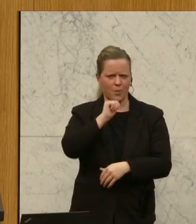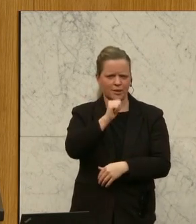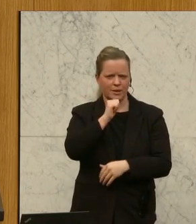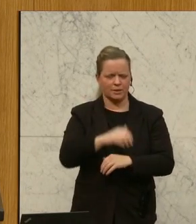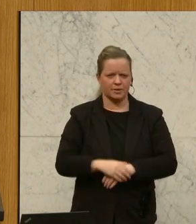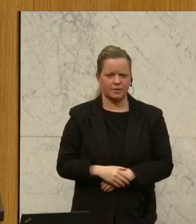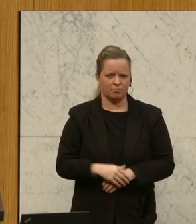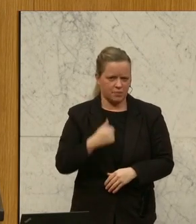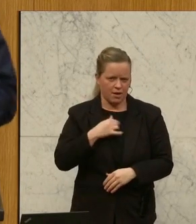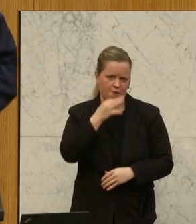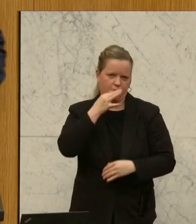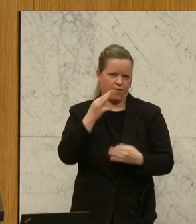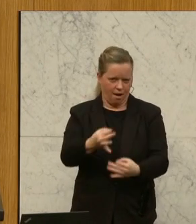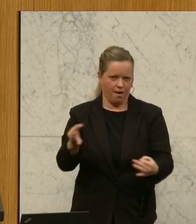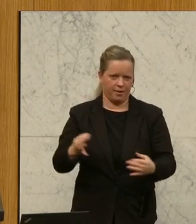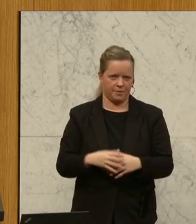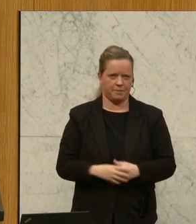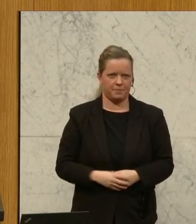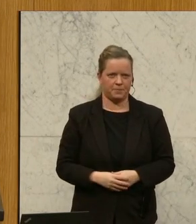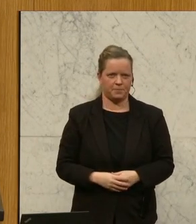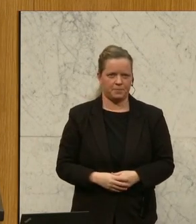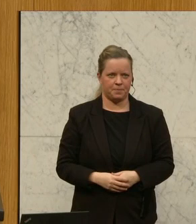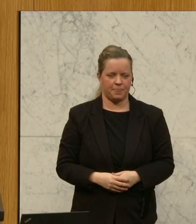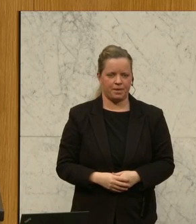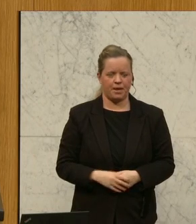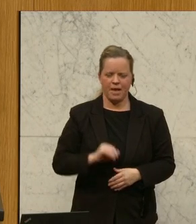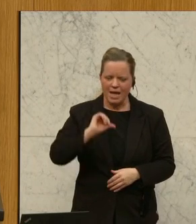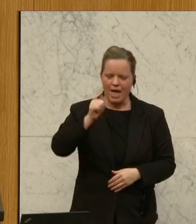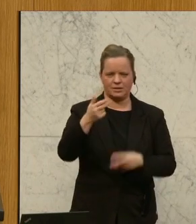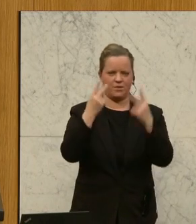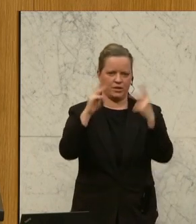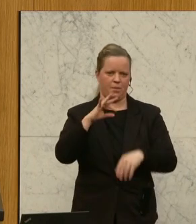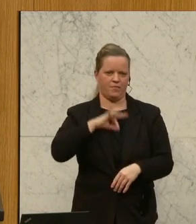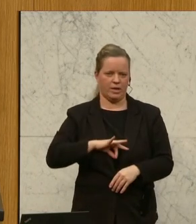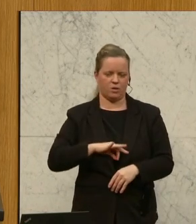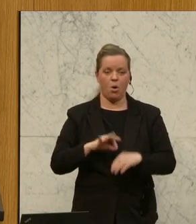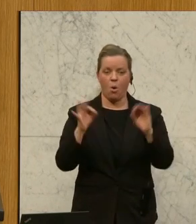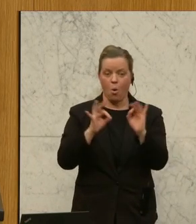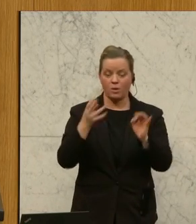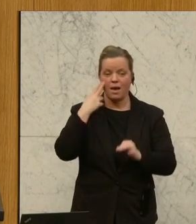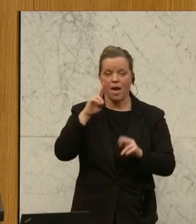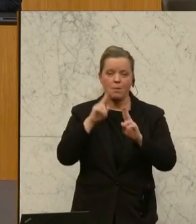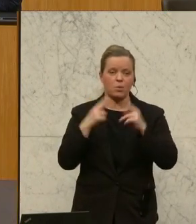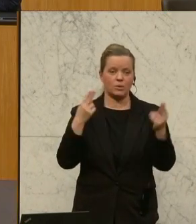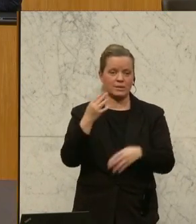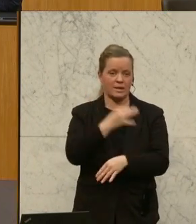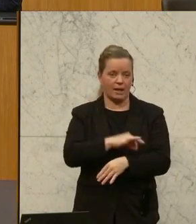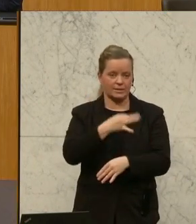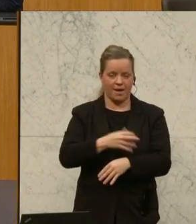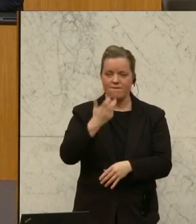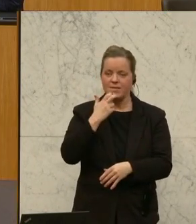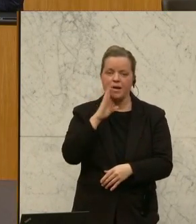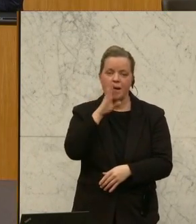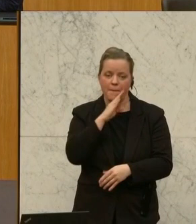nicht, frage ich Sie. Das wäre die oberste Pflicht. Oder, Herr Bundeskanzler, wollen Sie uns heute ein Geheimnis verraten und uns